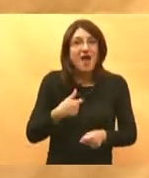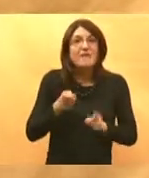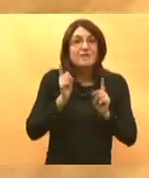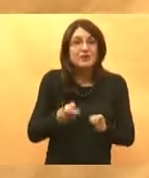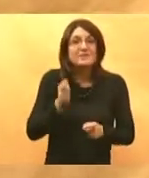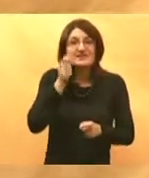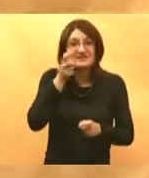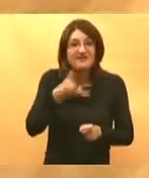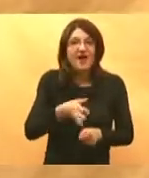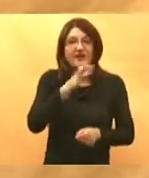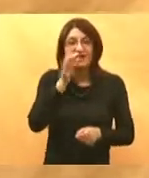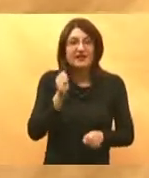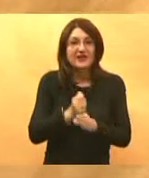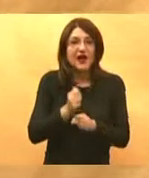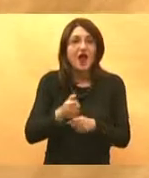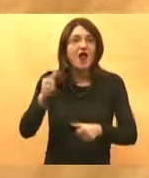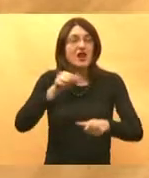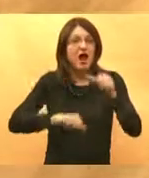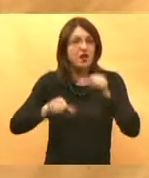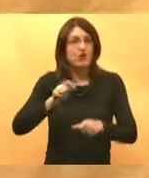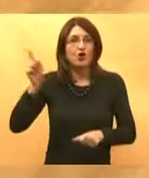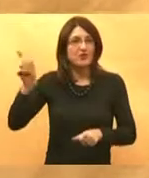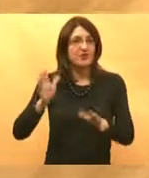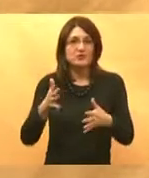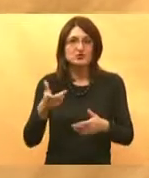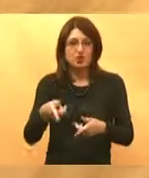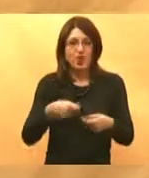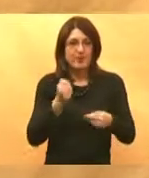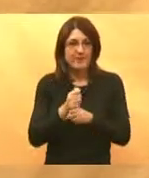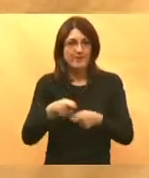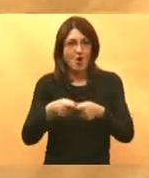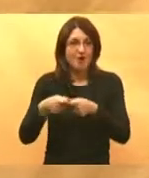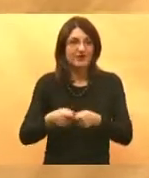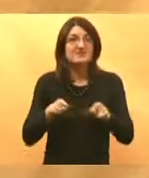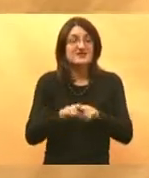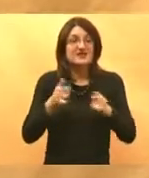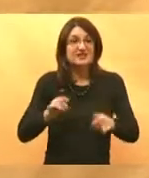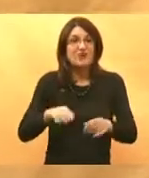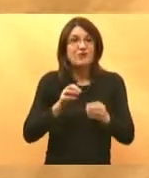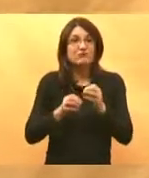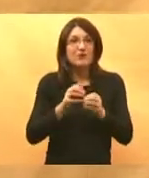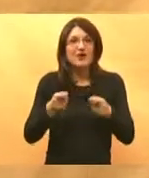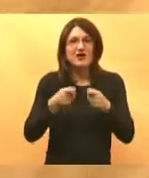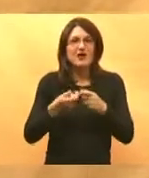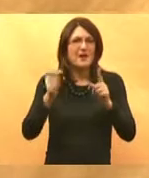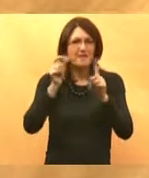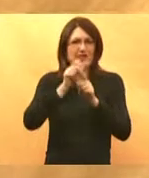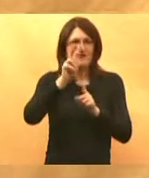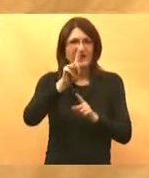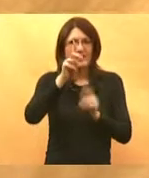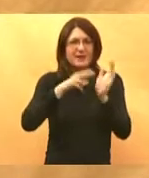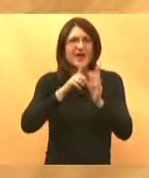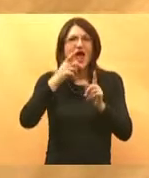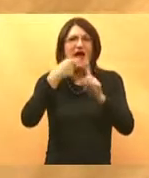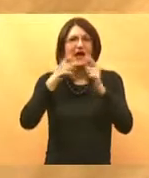dan to raditi Prvo ni labos ne može to organizirati Drugo i sada imamo probleme s nekim uzorcima recimo za PV i INR i za